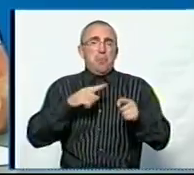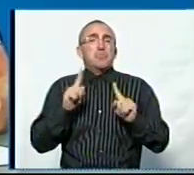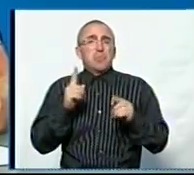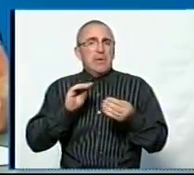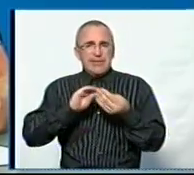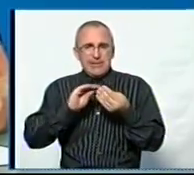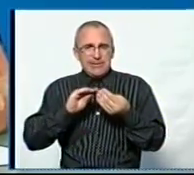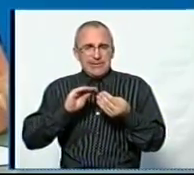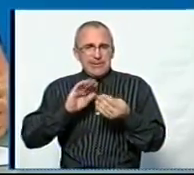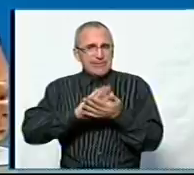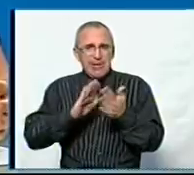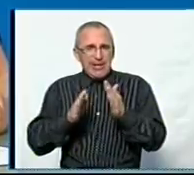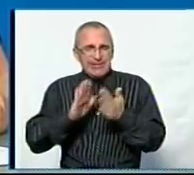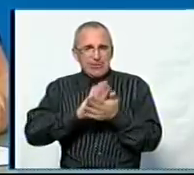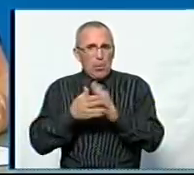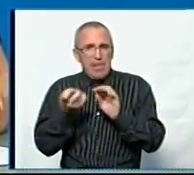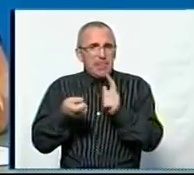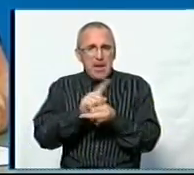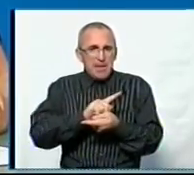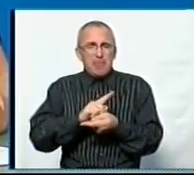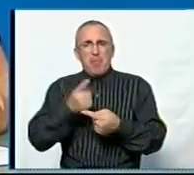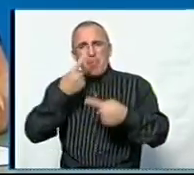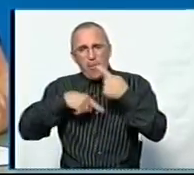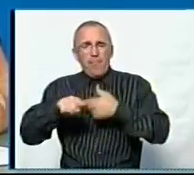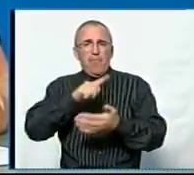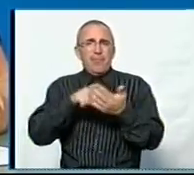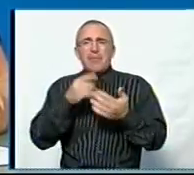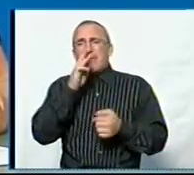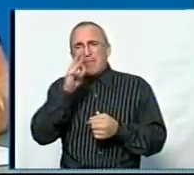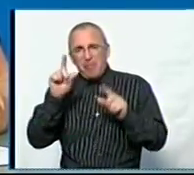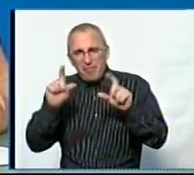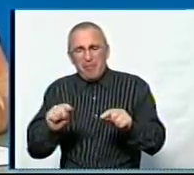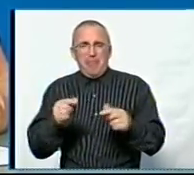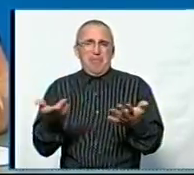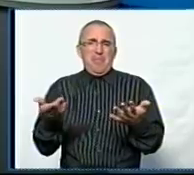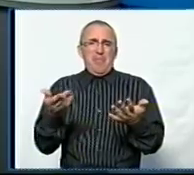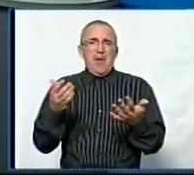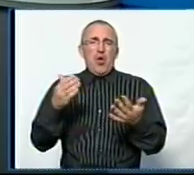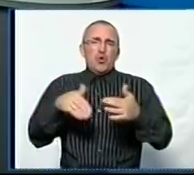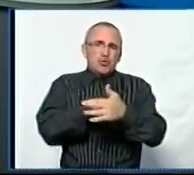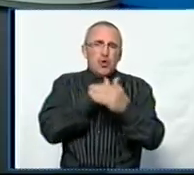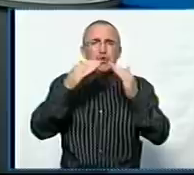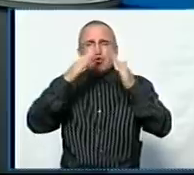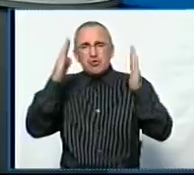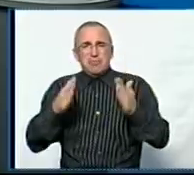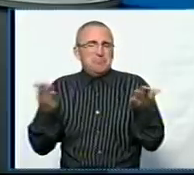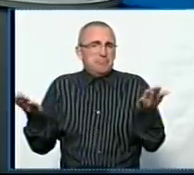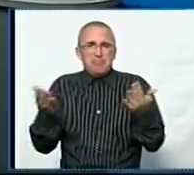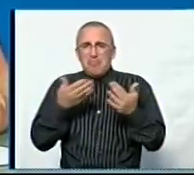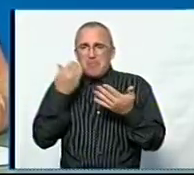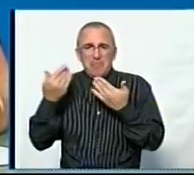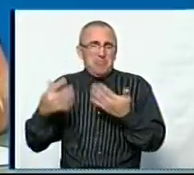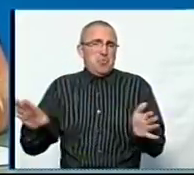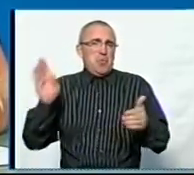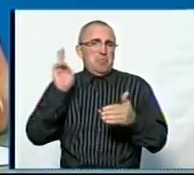ситуація не зміна? В року, рік ми повертаємось на початок програми. Невелика зарплата, відсутні побутові умови, житло і все. На цьому крапку. Ці причини,